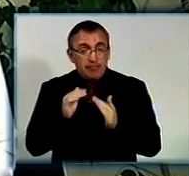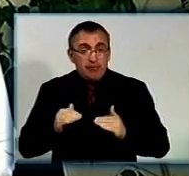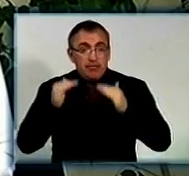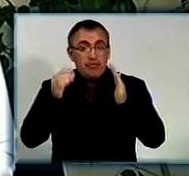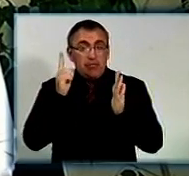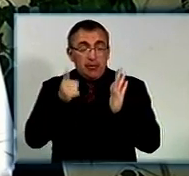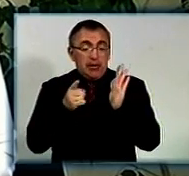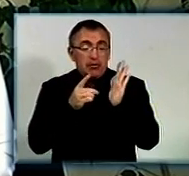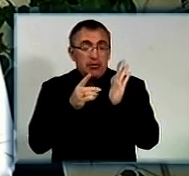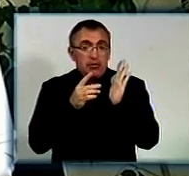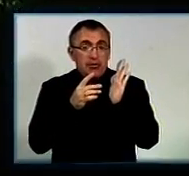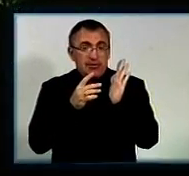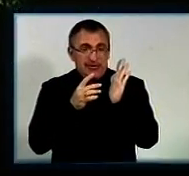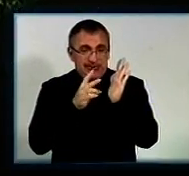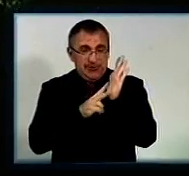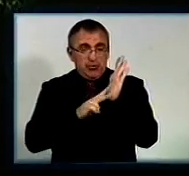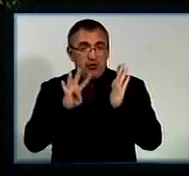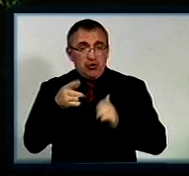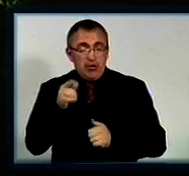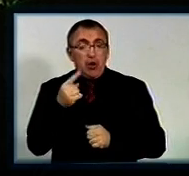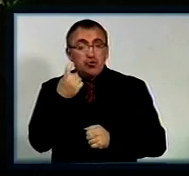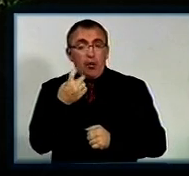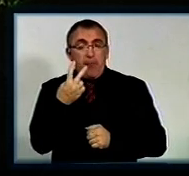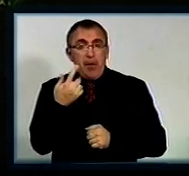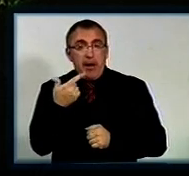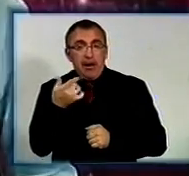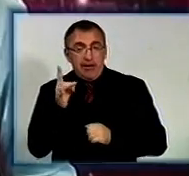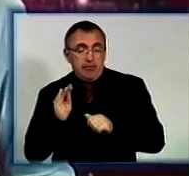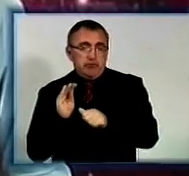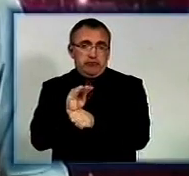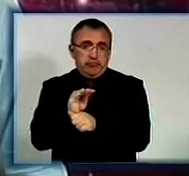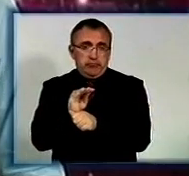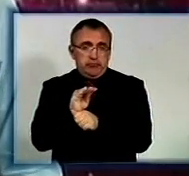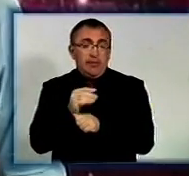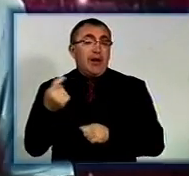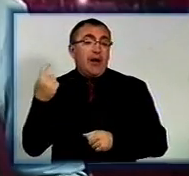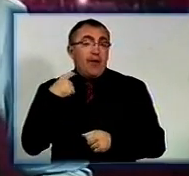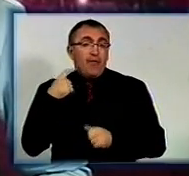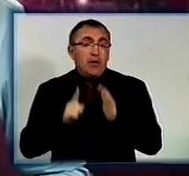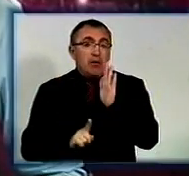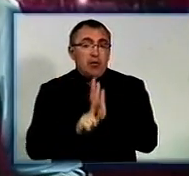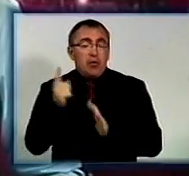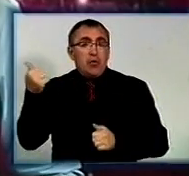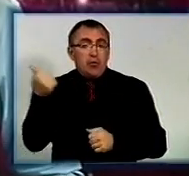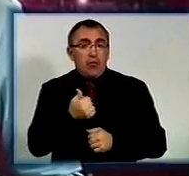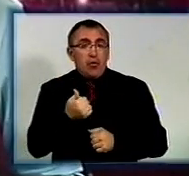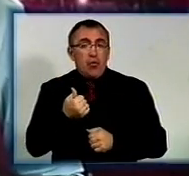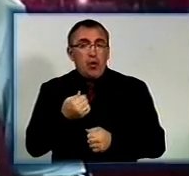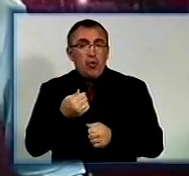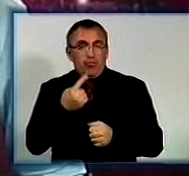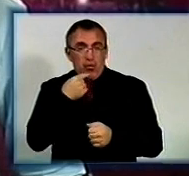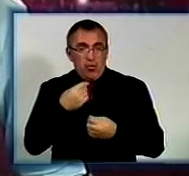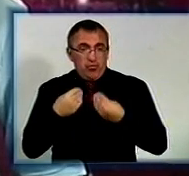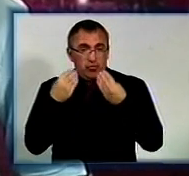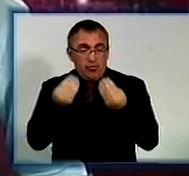1074 на 125 гривень. В Кіровограді стартував тиждень донорства. До 9